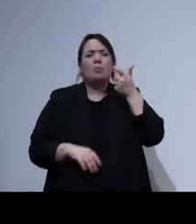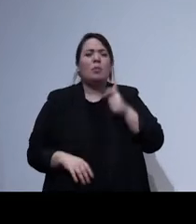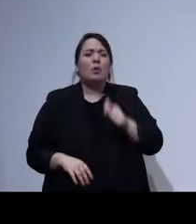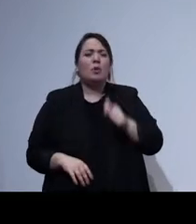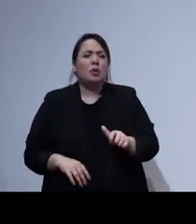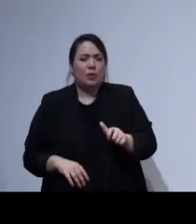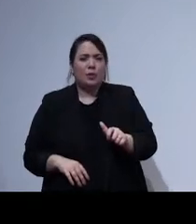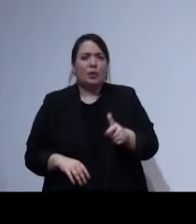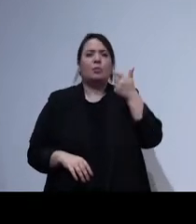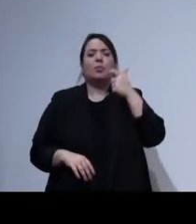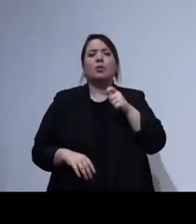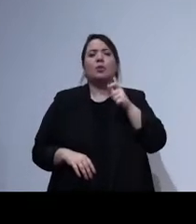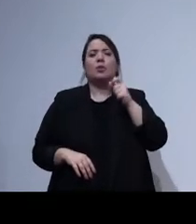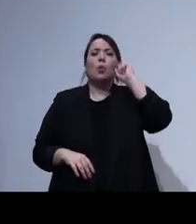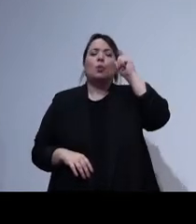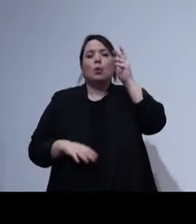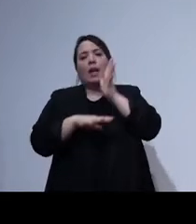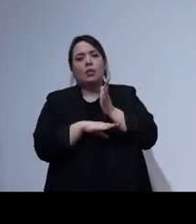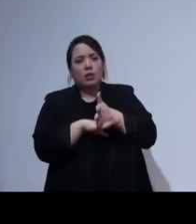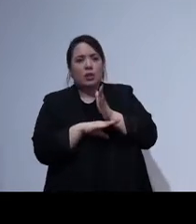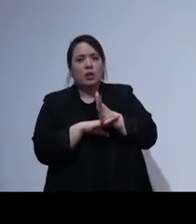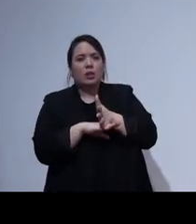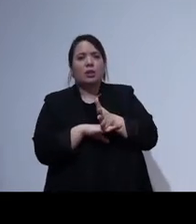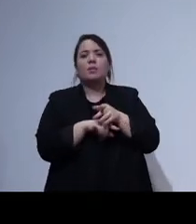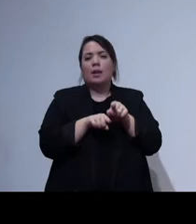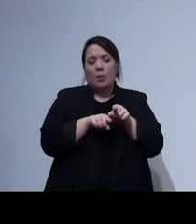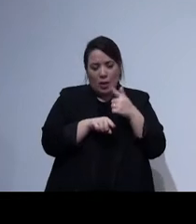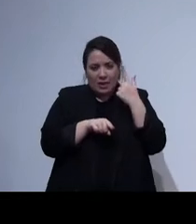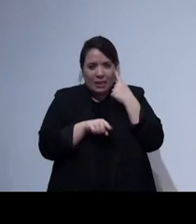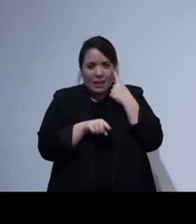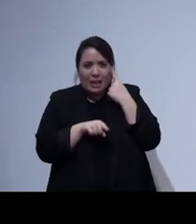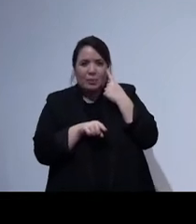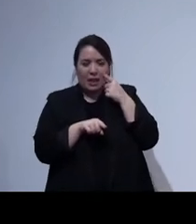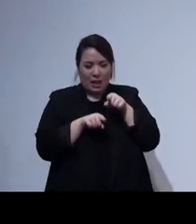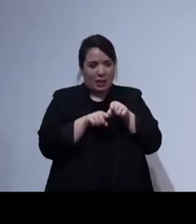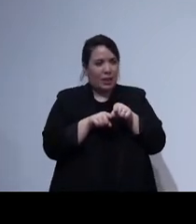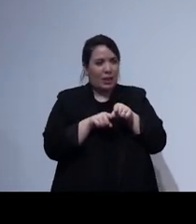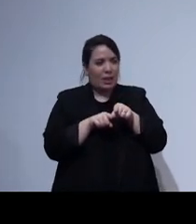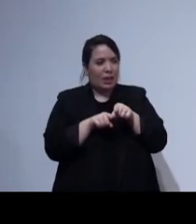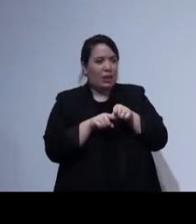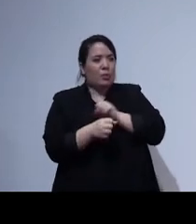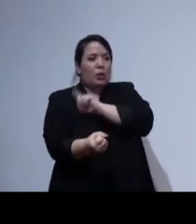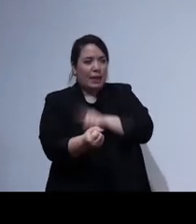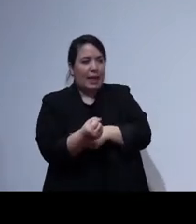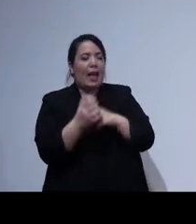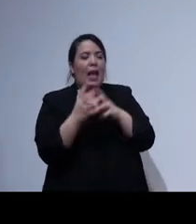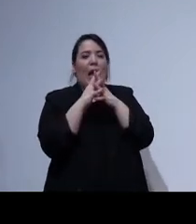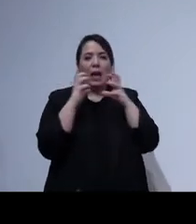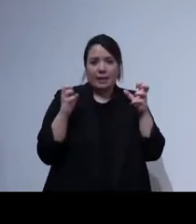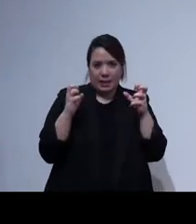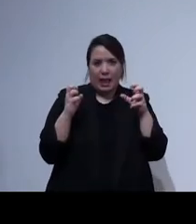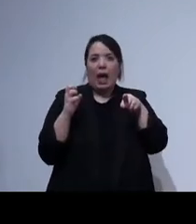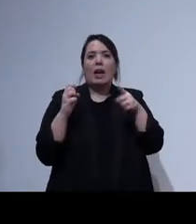Cultura accessibile è il sapere aziendale di mettersi a disposizione di una causa,